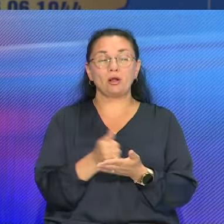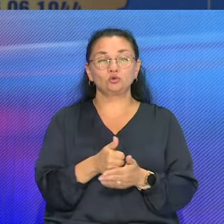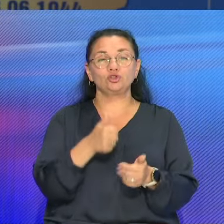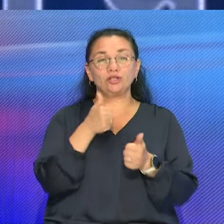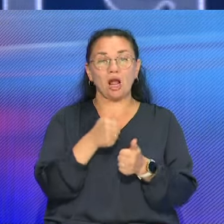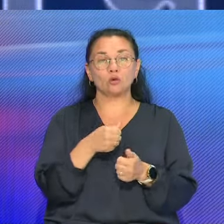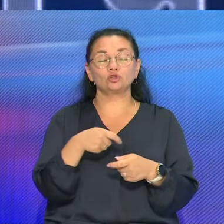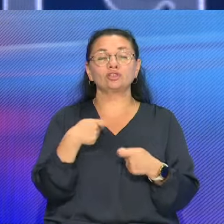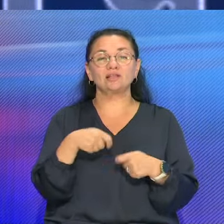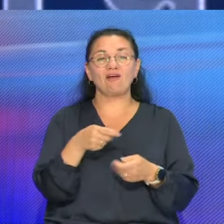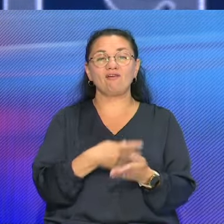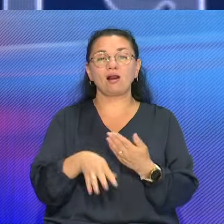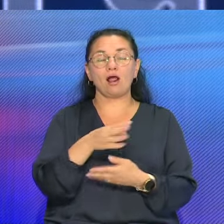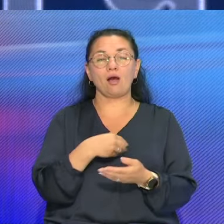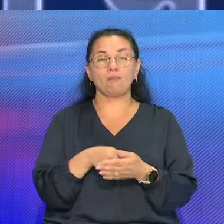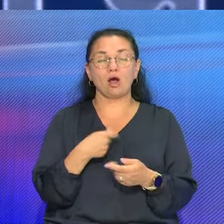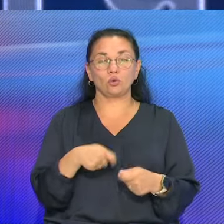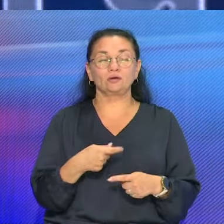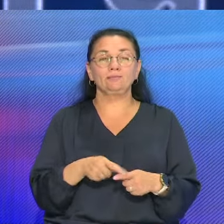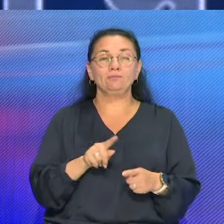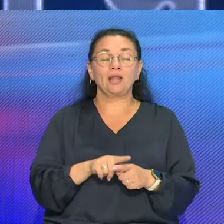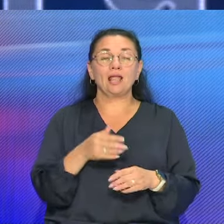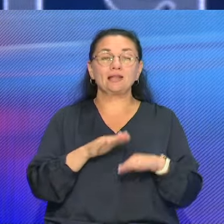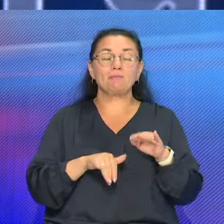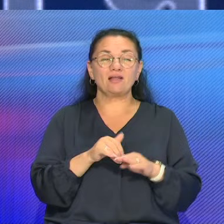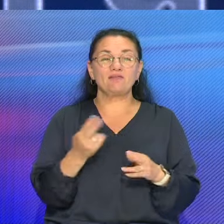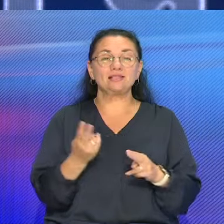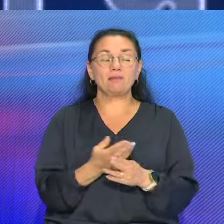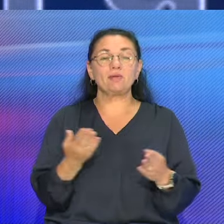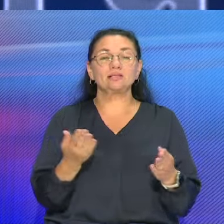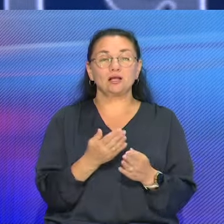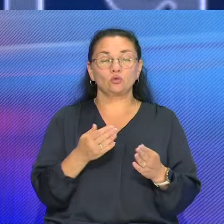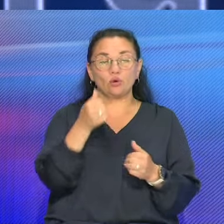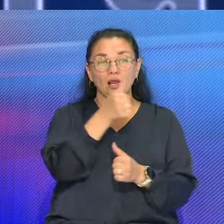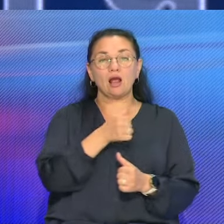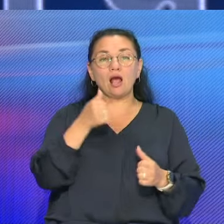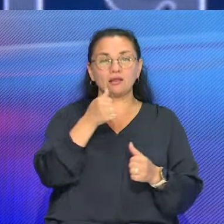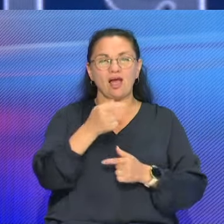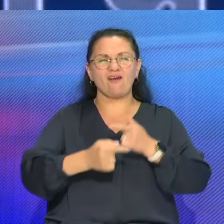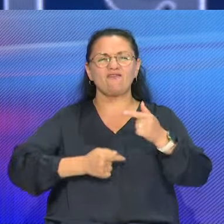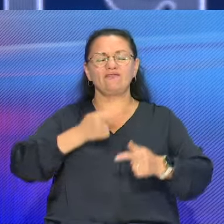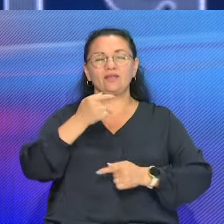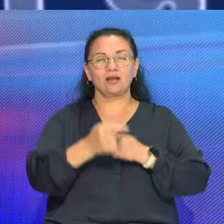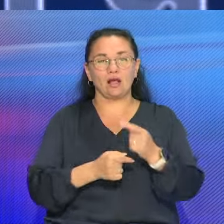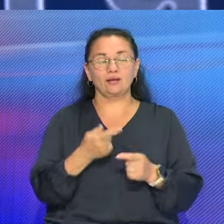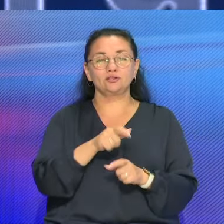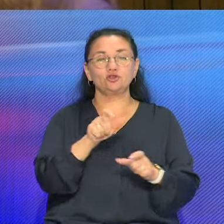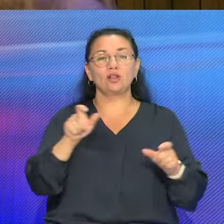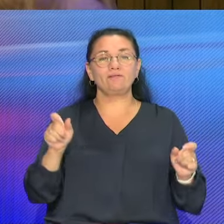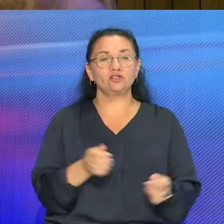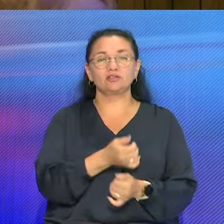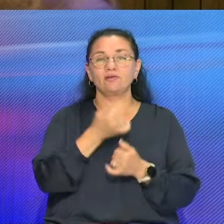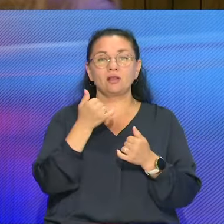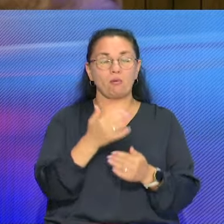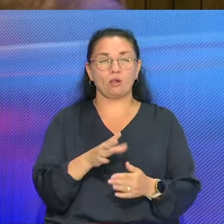и товарооборот. Прерывная профессия, без которой ни в какие года, века, времена и этапы человечество просто не